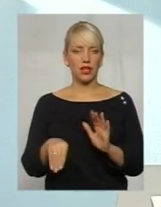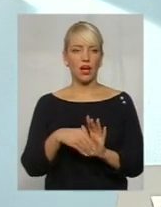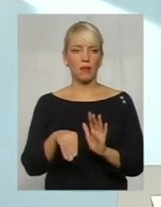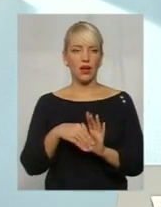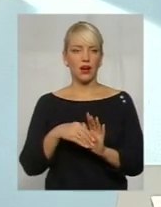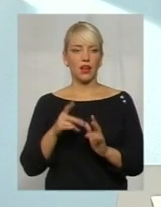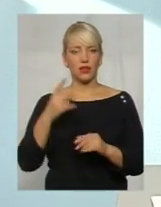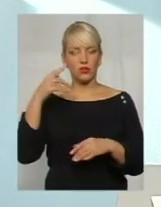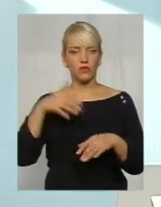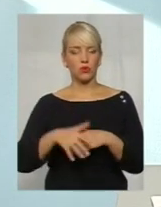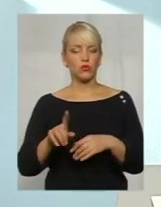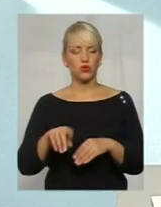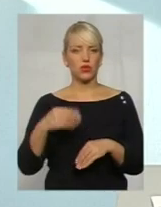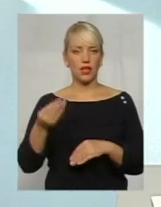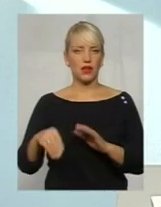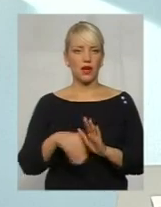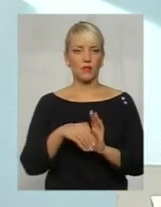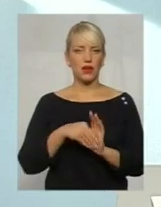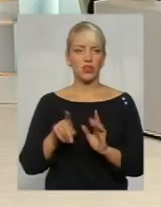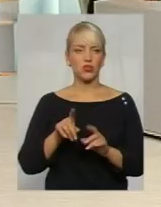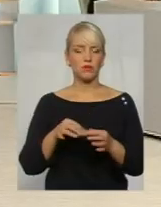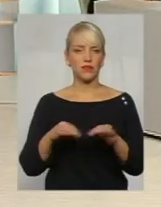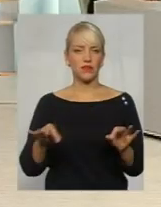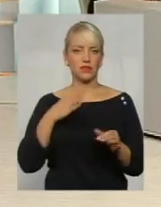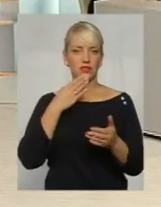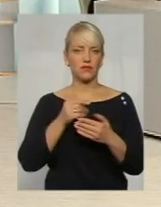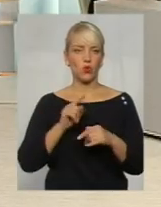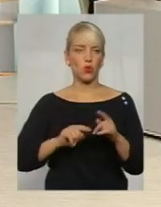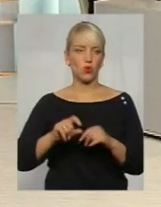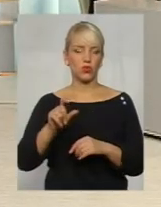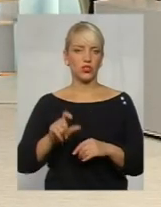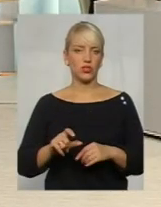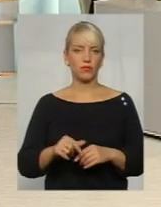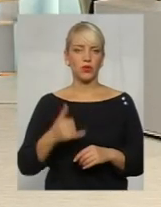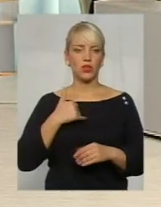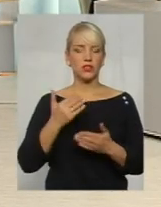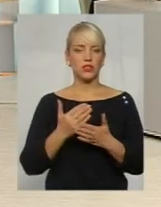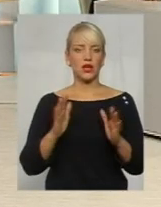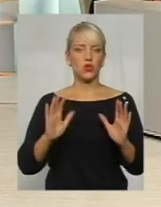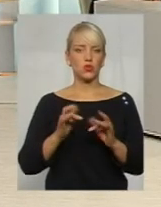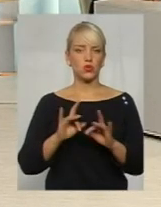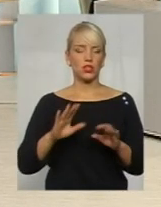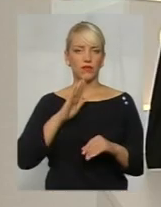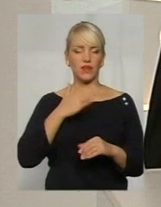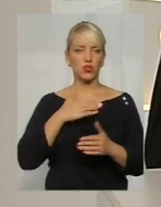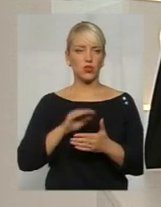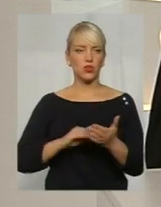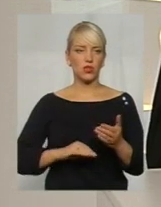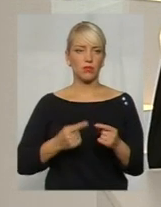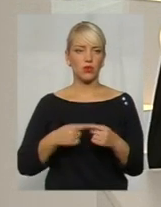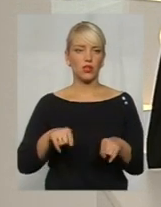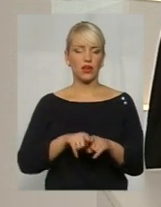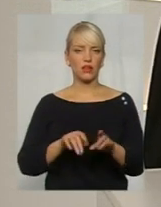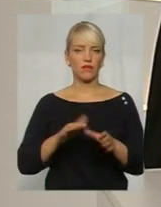усвідомлює те, що вона дає хабаря за те, щоб змінити свого родича. Пане Валерій, в нас є сюжет наших журналістів саме про цей